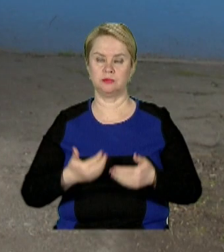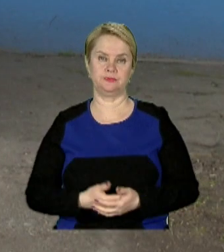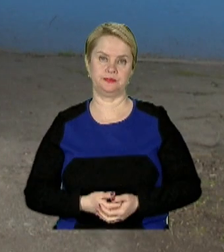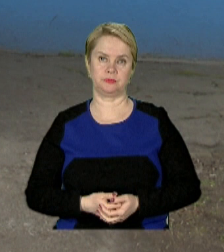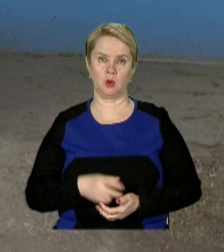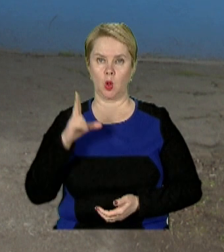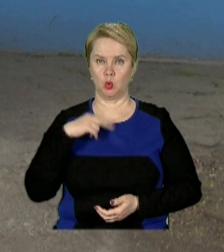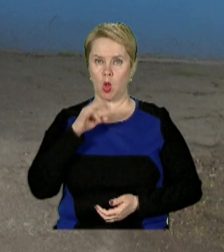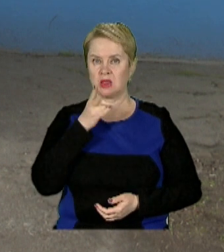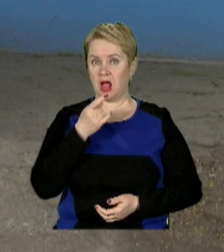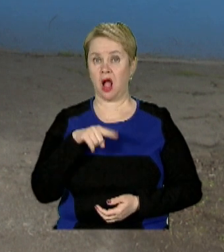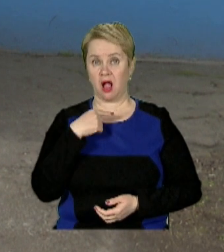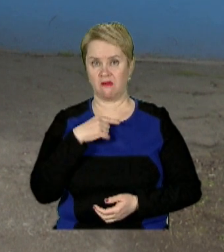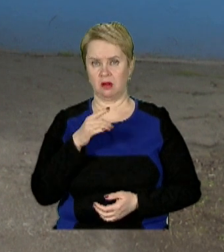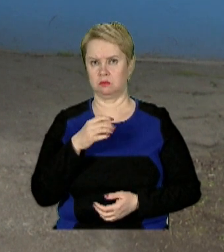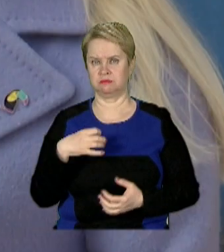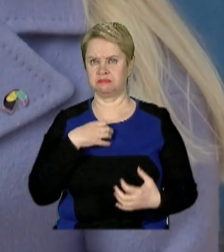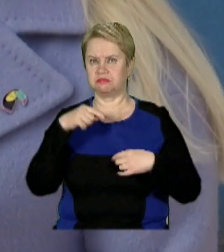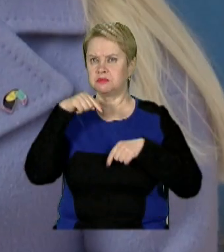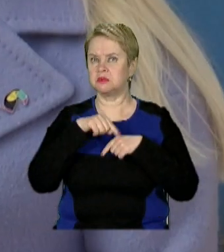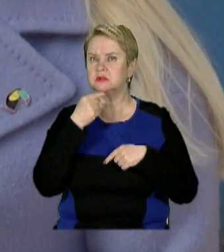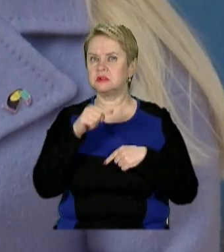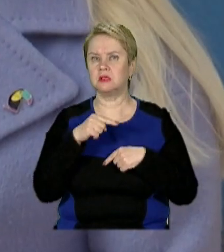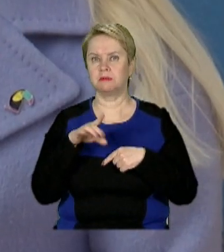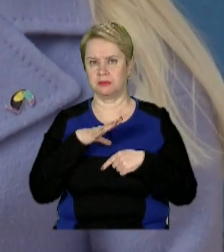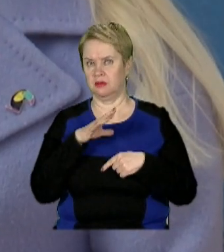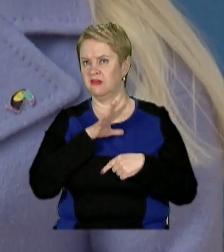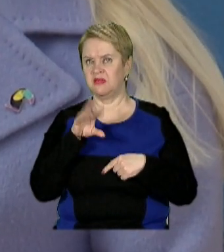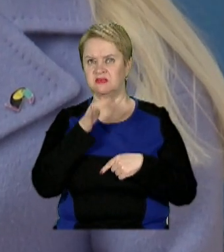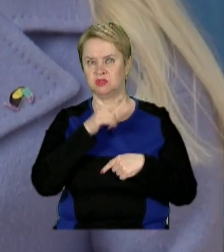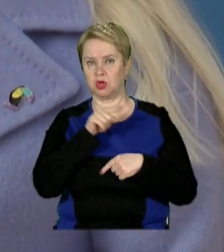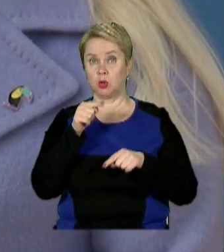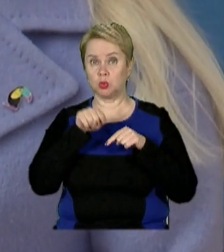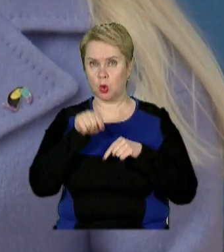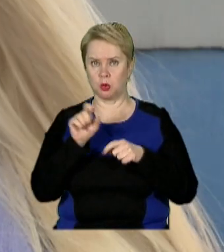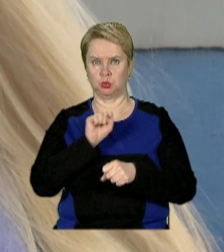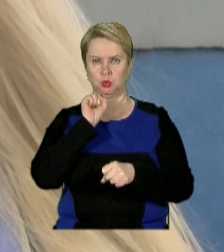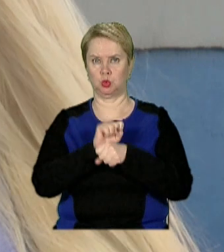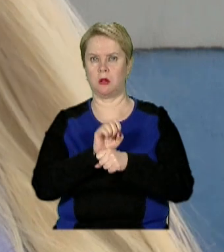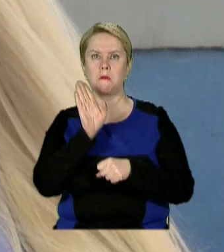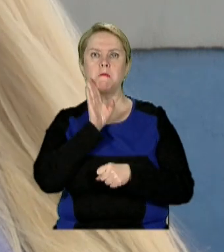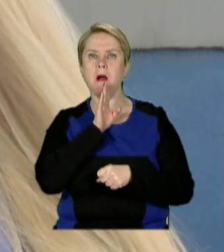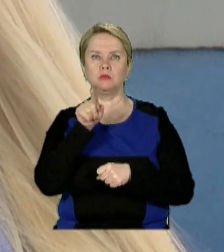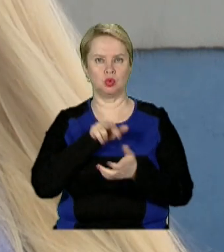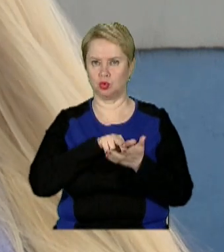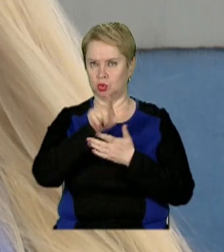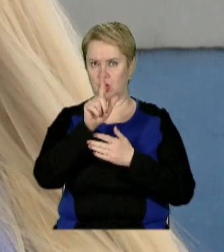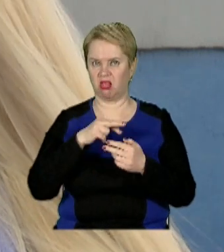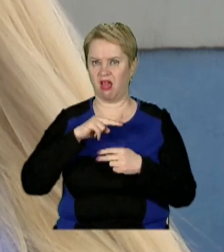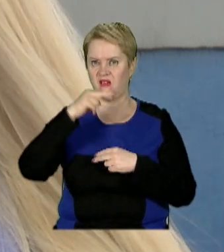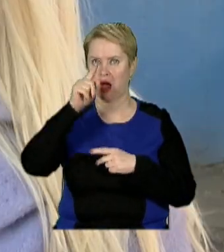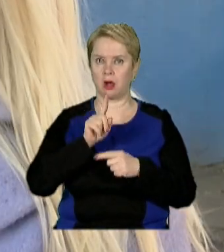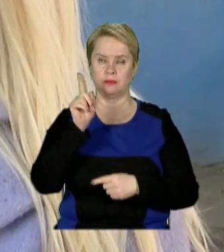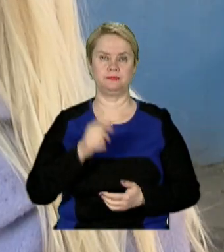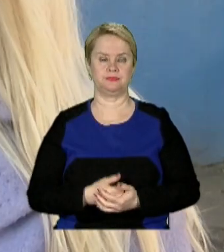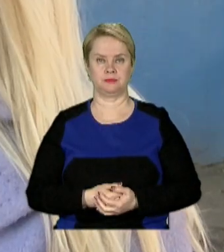Донька Наталії каже, тривожне перечуття переслідували її увесь час. Тому і зупинила маму, щоб та не йшла на верхній